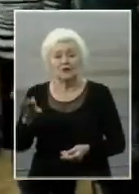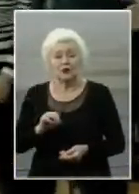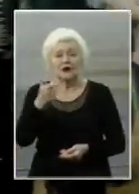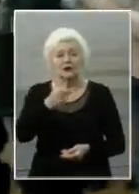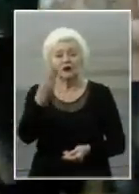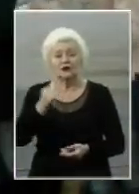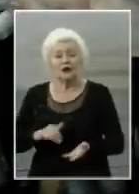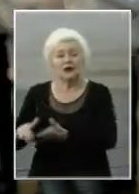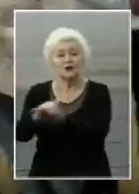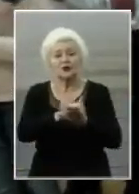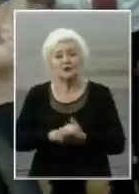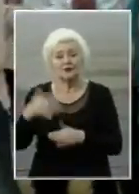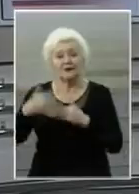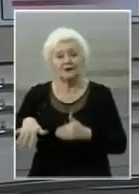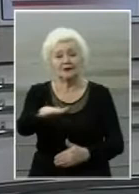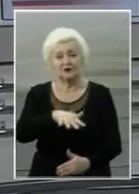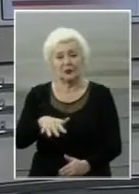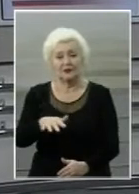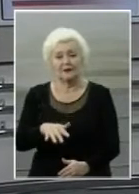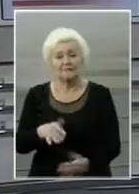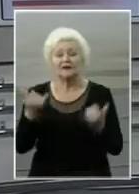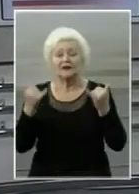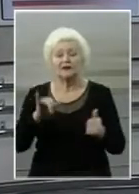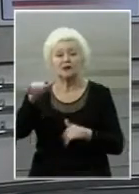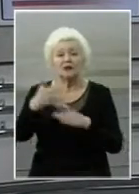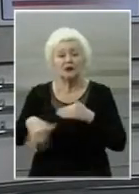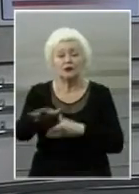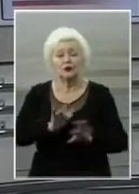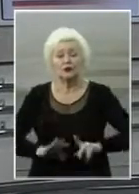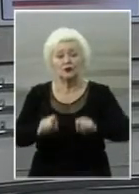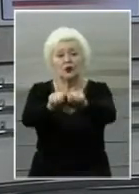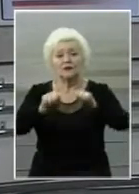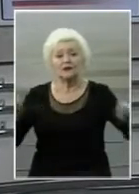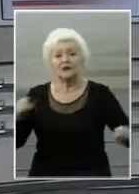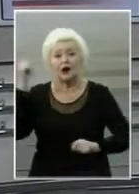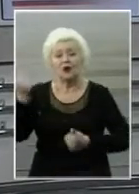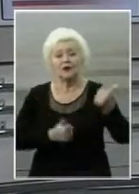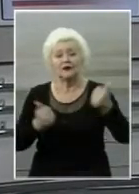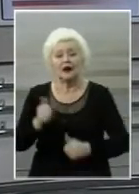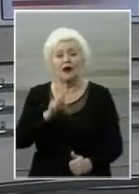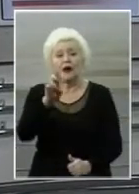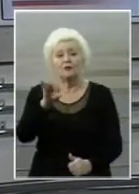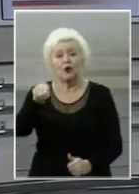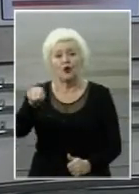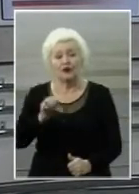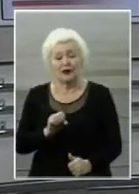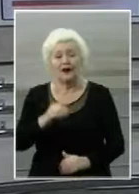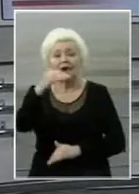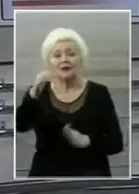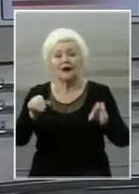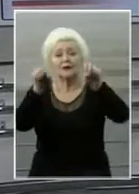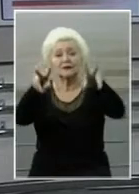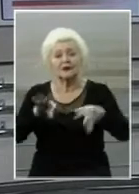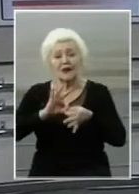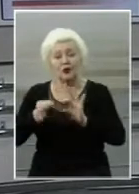Шматко, Суспільне Херсон. Сьогодні у Херсоні провели відкритий обласний турнір з Ботче в рамках спеціальної